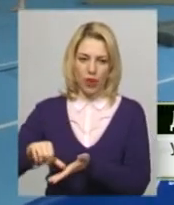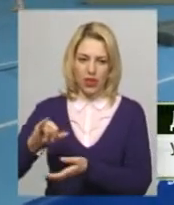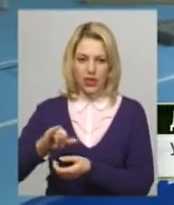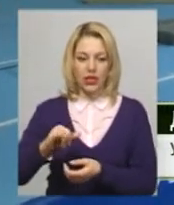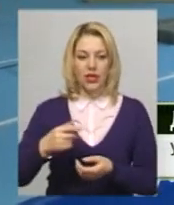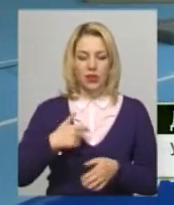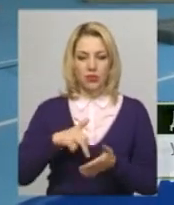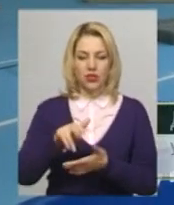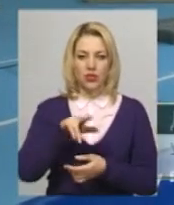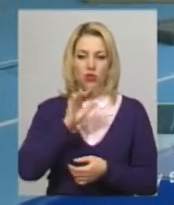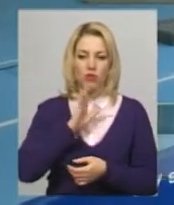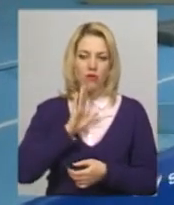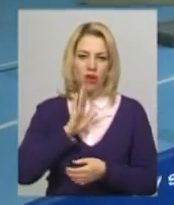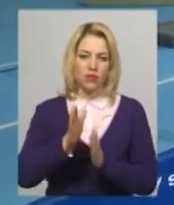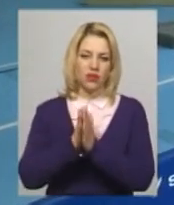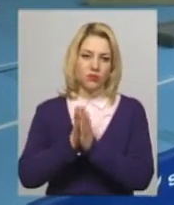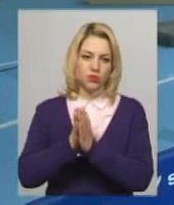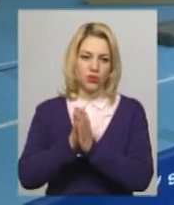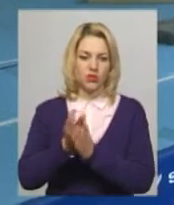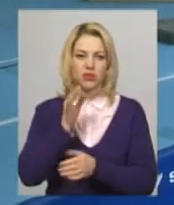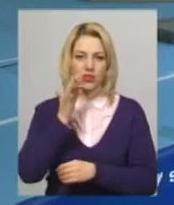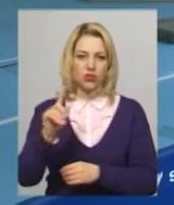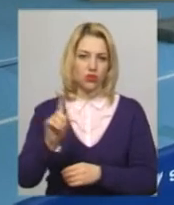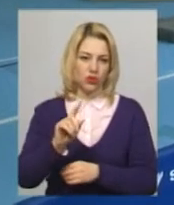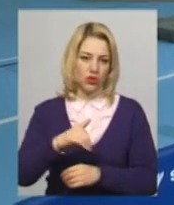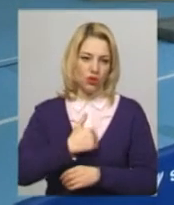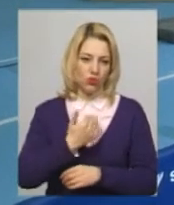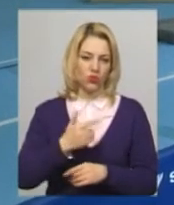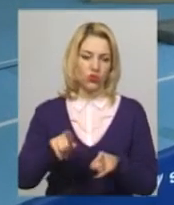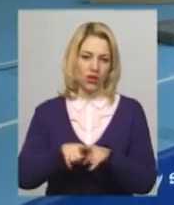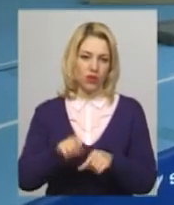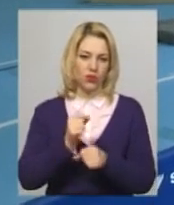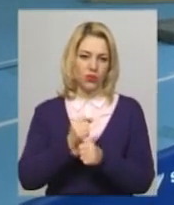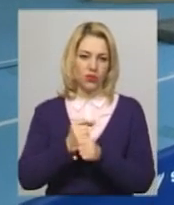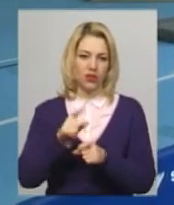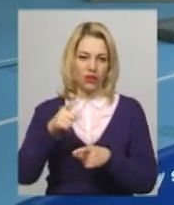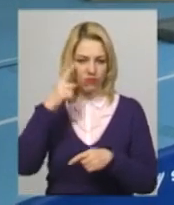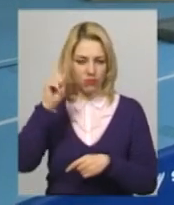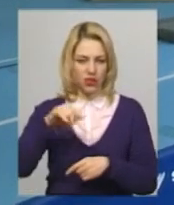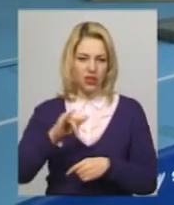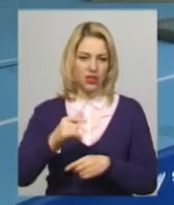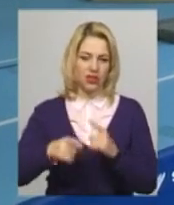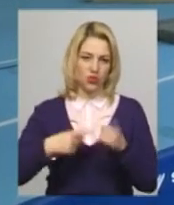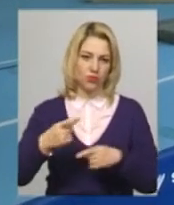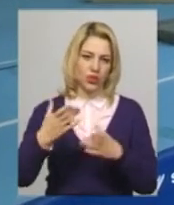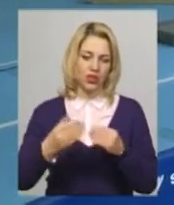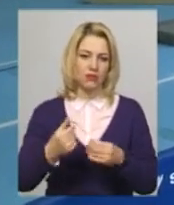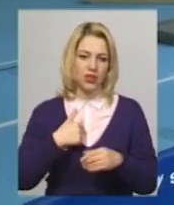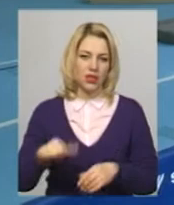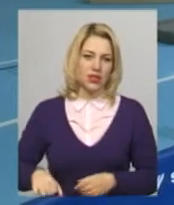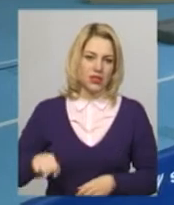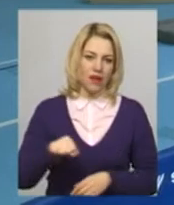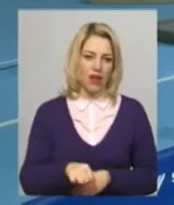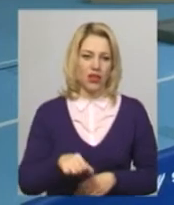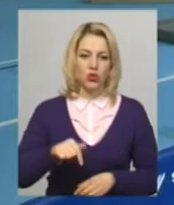підійшла до мами з папою і сказала, що я теж захочу так робити, так вміти. І наступного дня вони мене завели